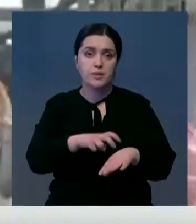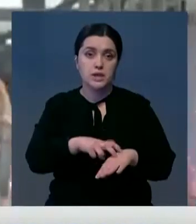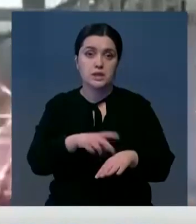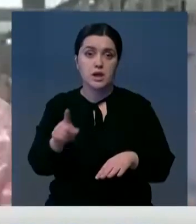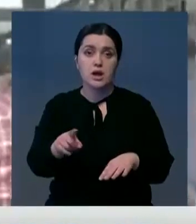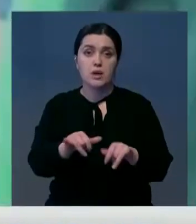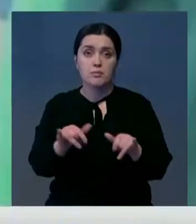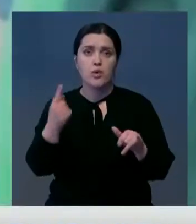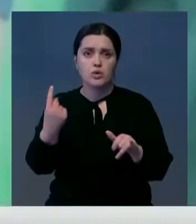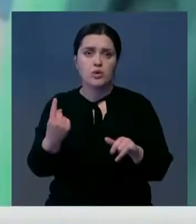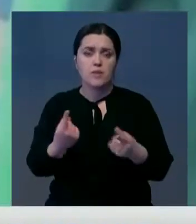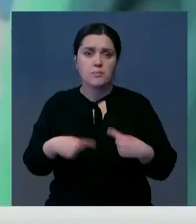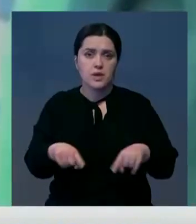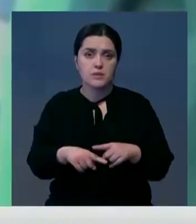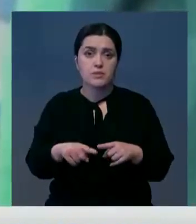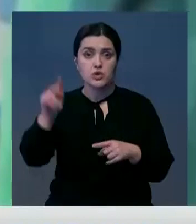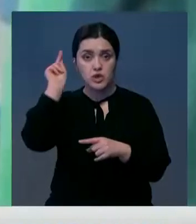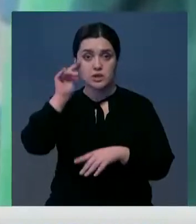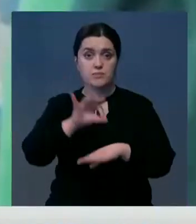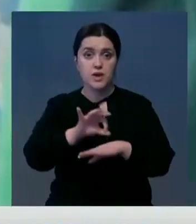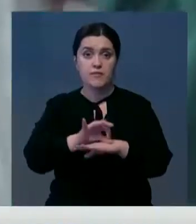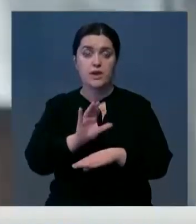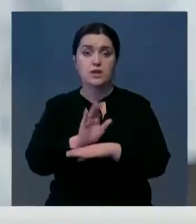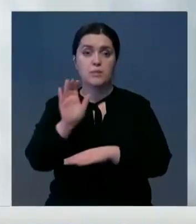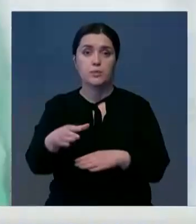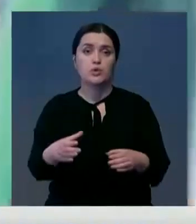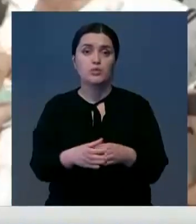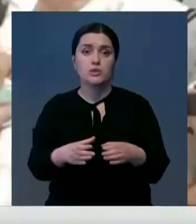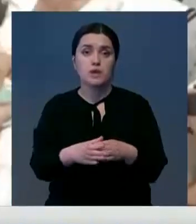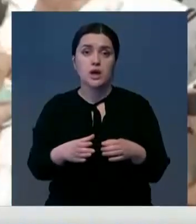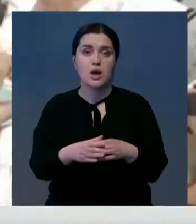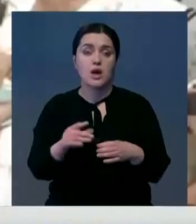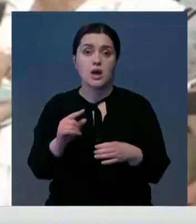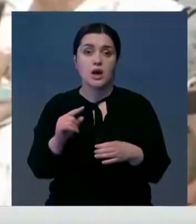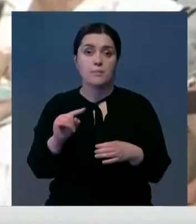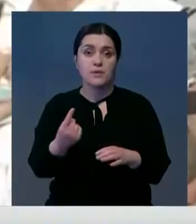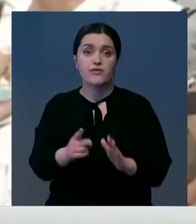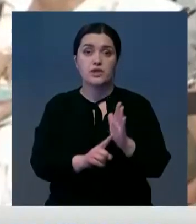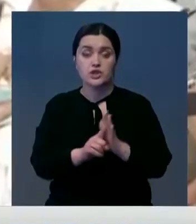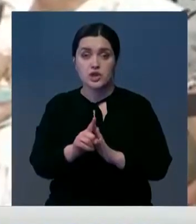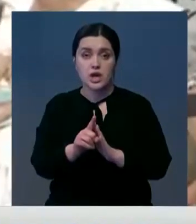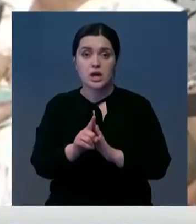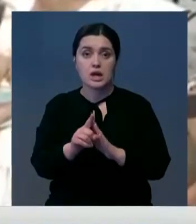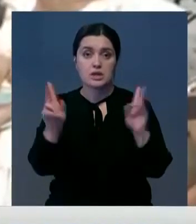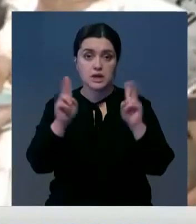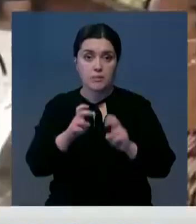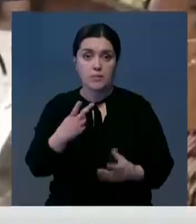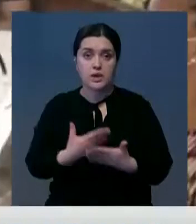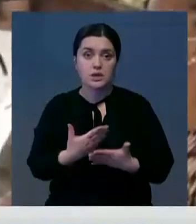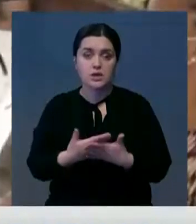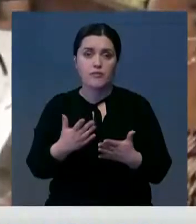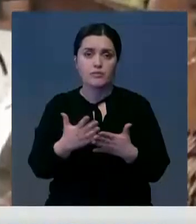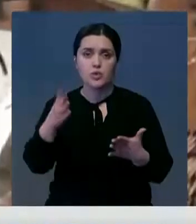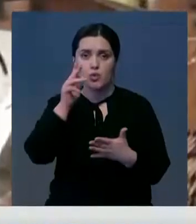произошла только в одном административном округе. Для изучения заболевания в регион направили группу экспертов. Кроме того, первоначальное клиническое обследование показало,